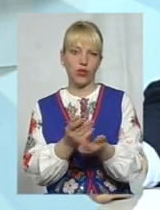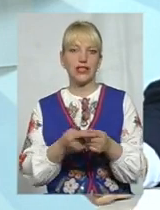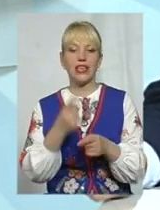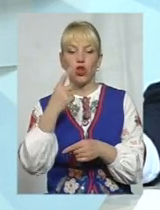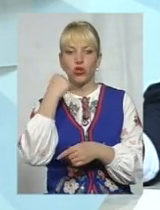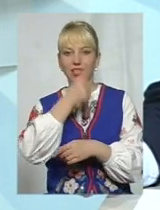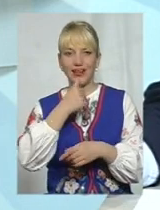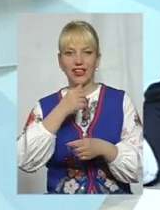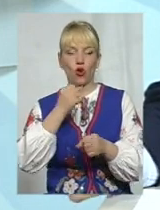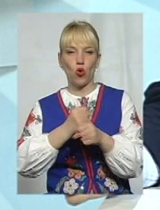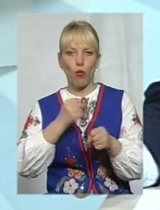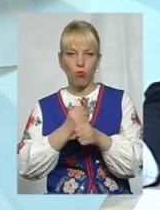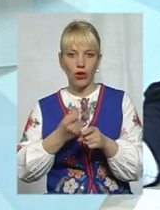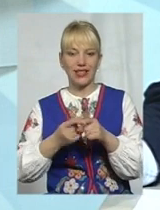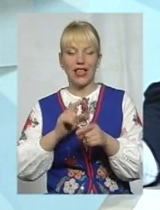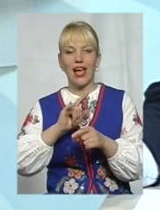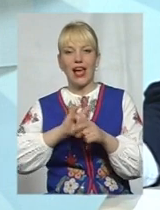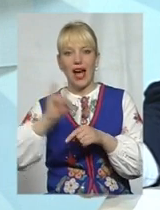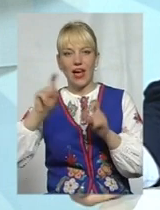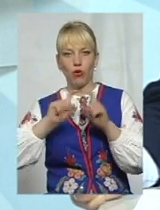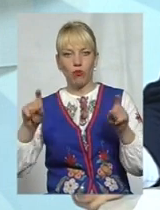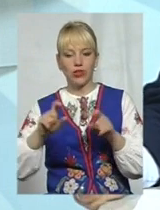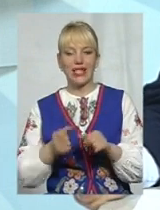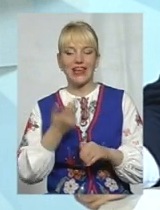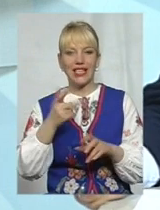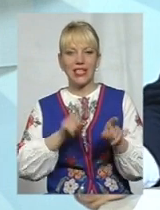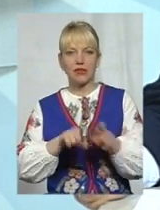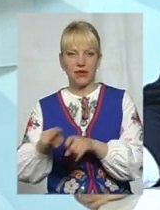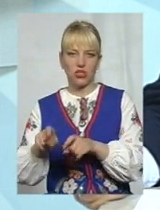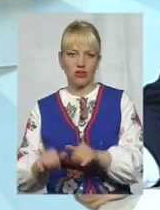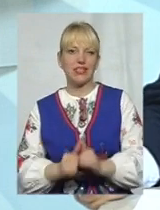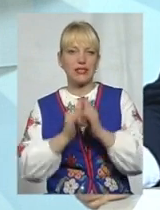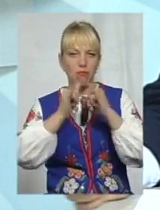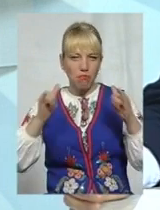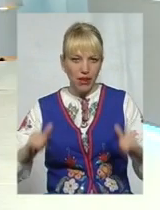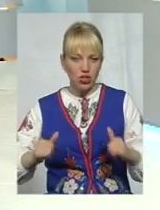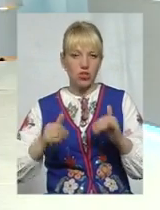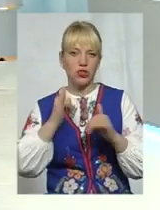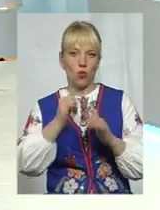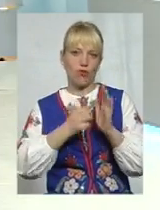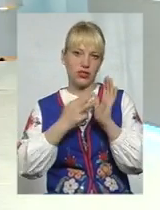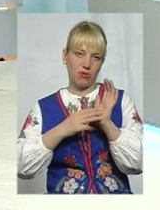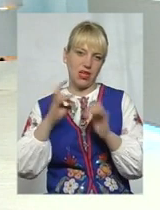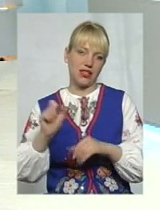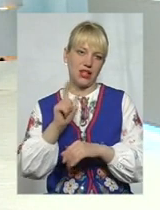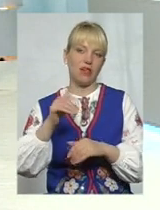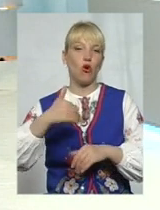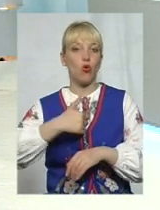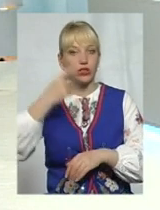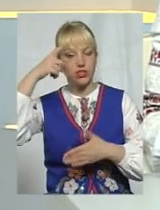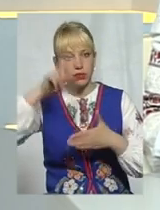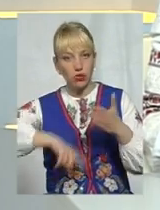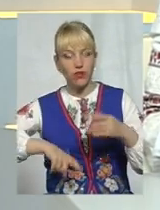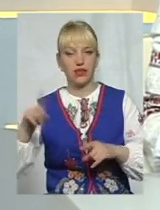Рівенського аеропорту кількість переміщених пасажирів збільшилася 18 разів. Що ж, хочеться сподіватися, що